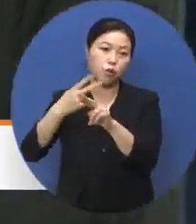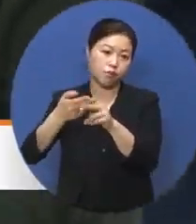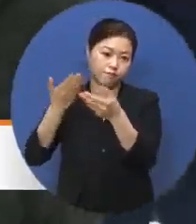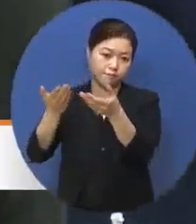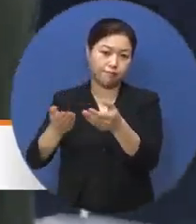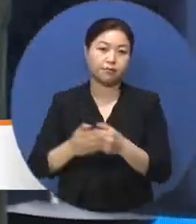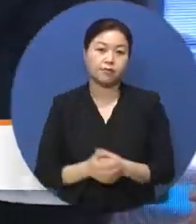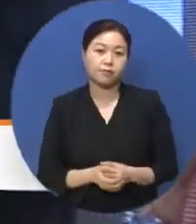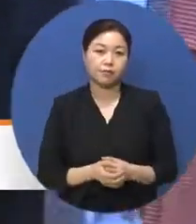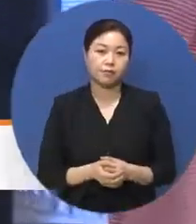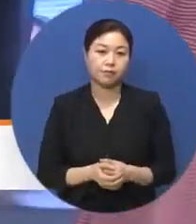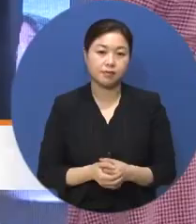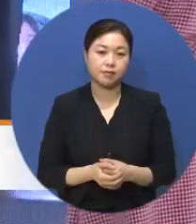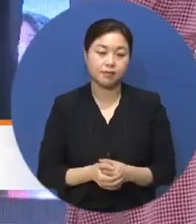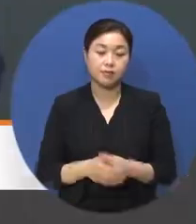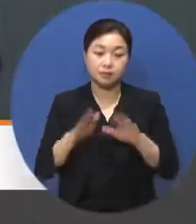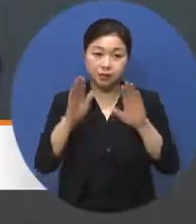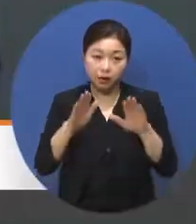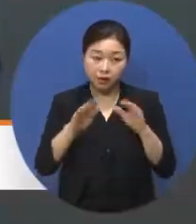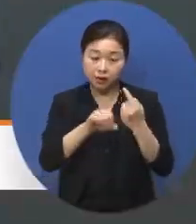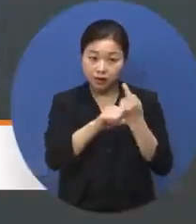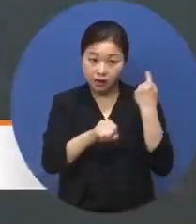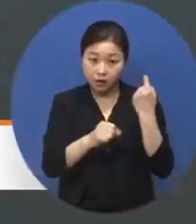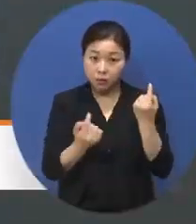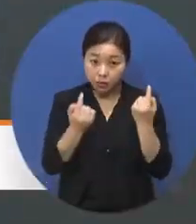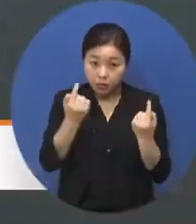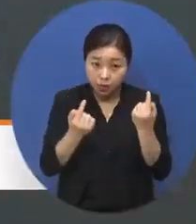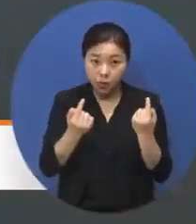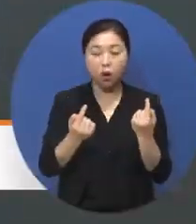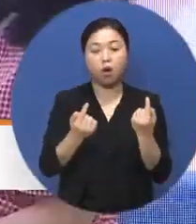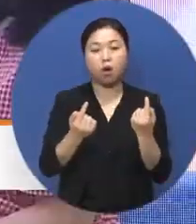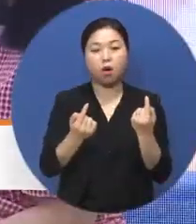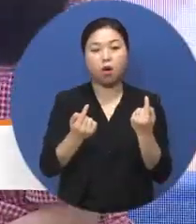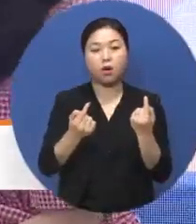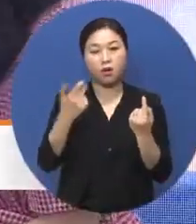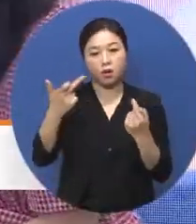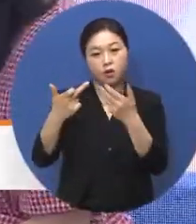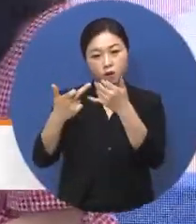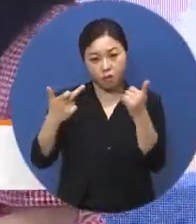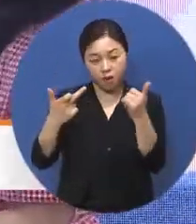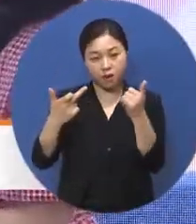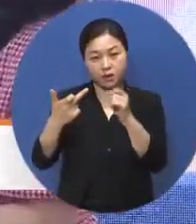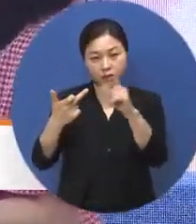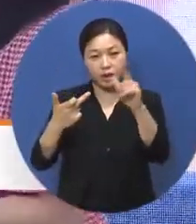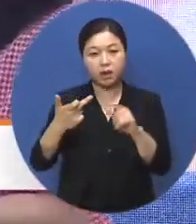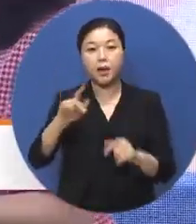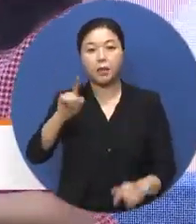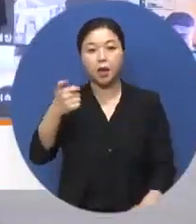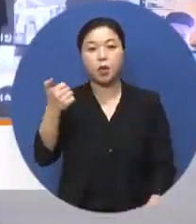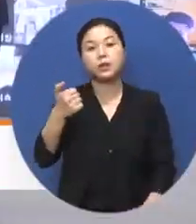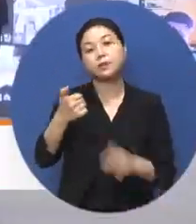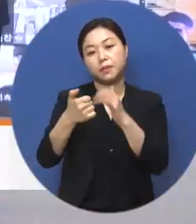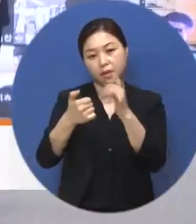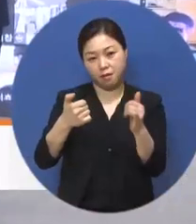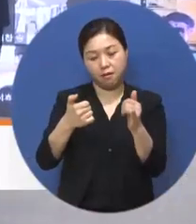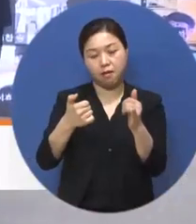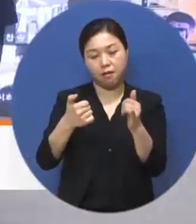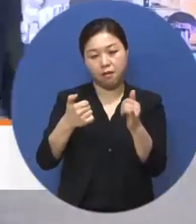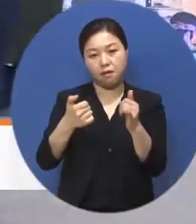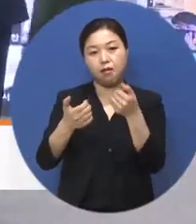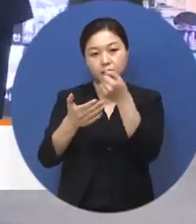지난해 대비 17명 증가한 약 150명의 장애 대학생이 선정됐습니다. 이날